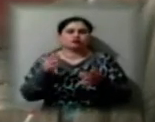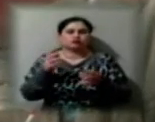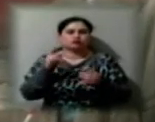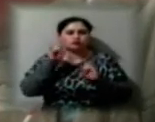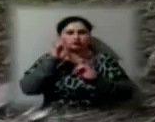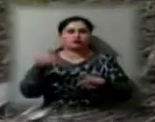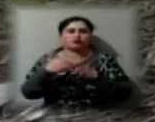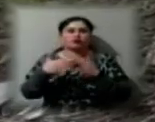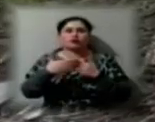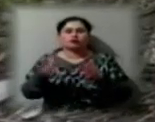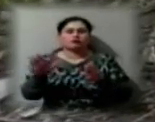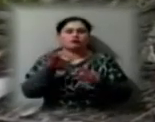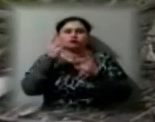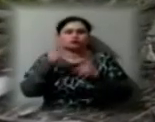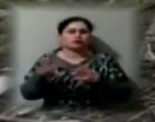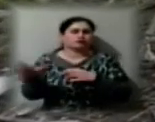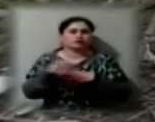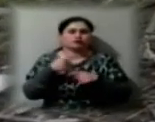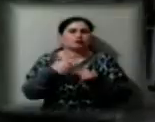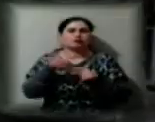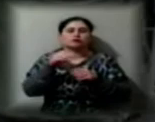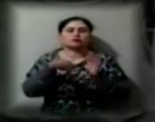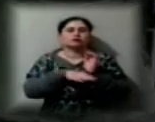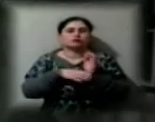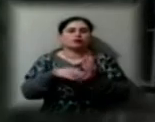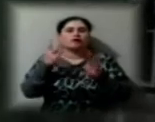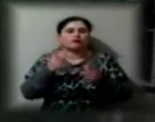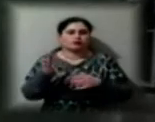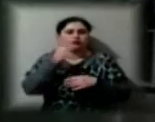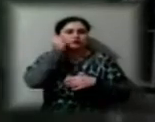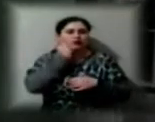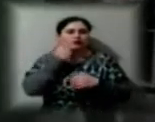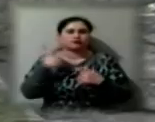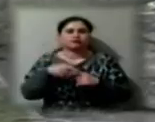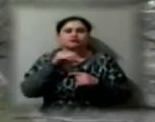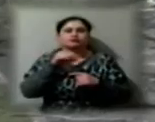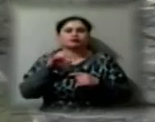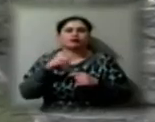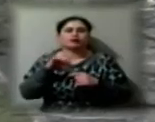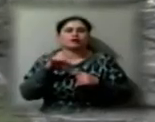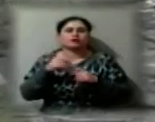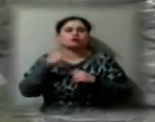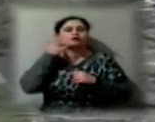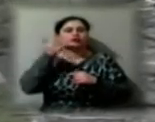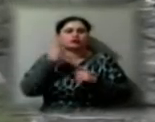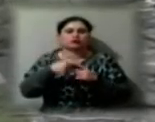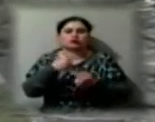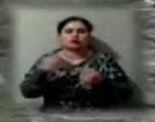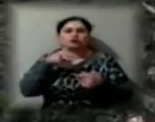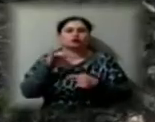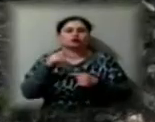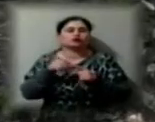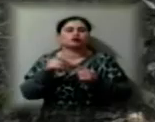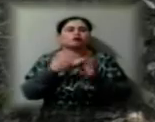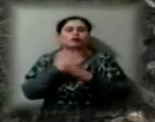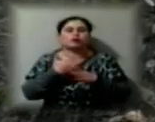пошкоджено. Ці всі дерева аварійні. Людмила Селіверстова вчора телефонувала до різних служб, щоб допомогли перебрати